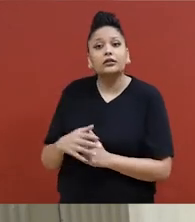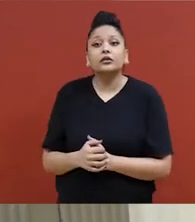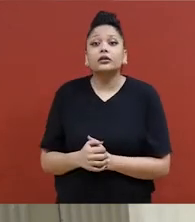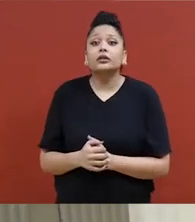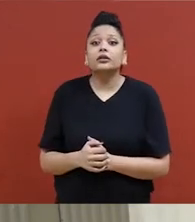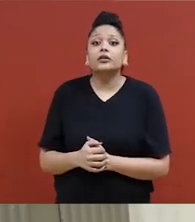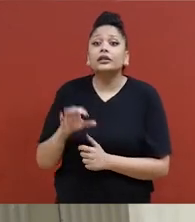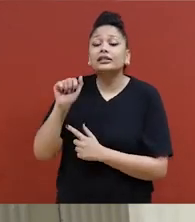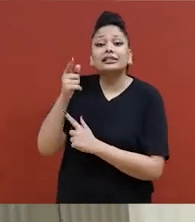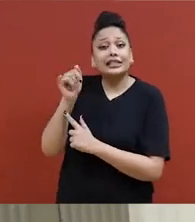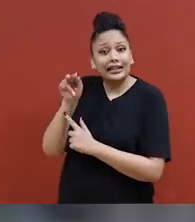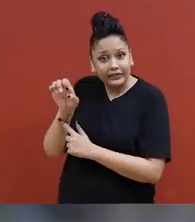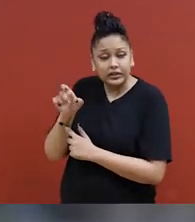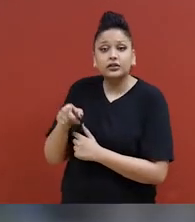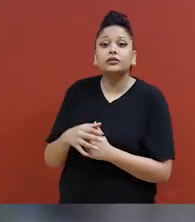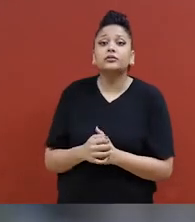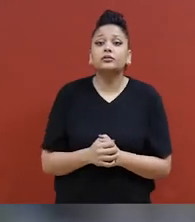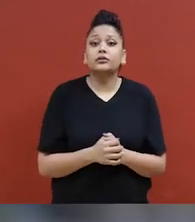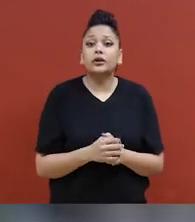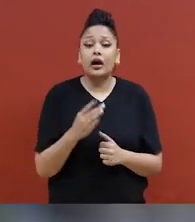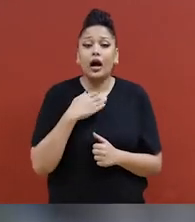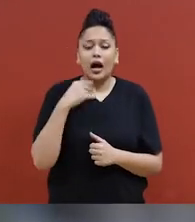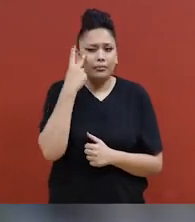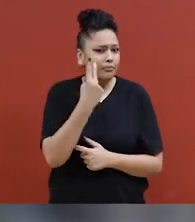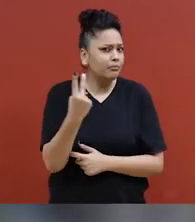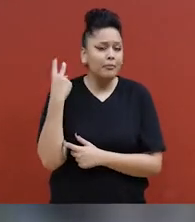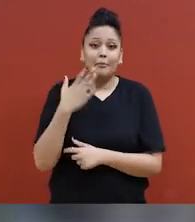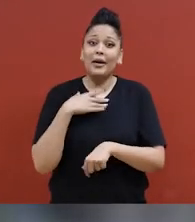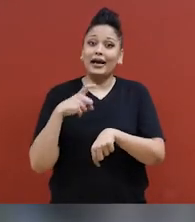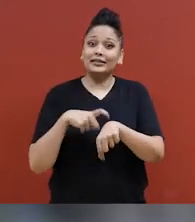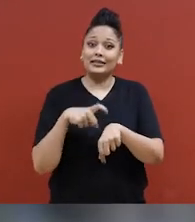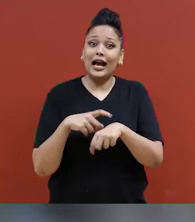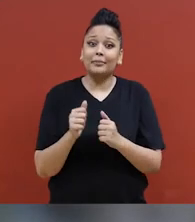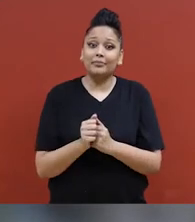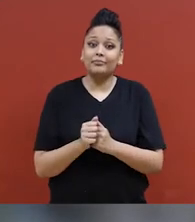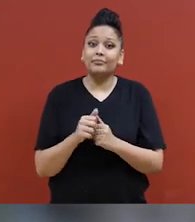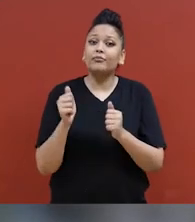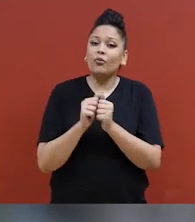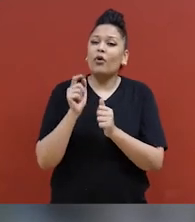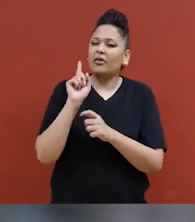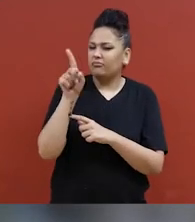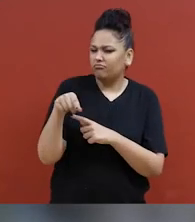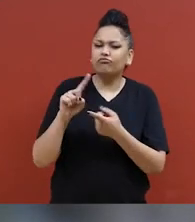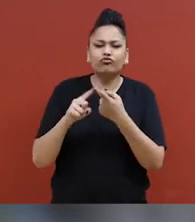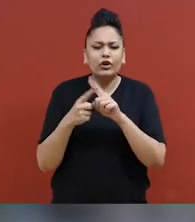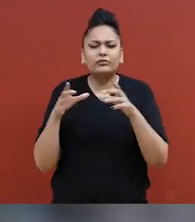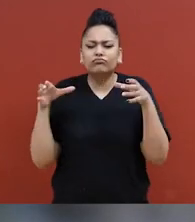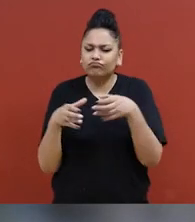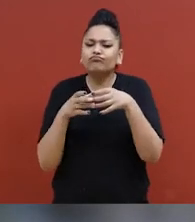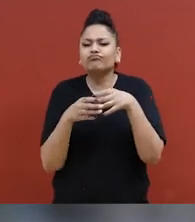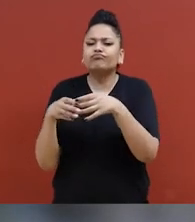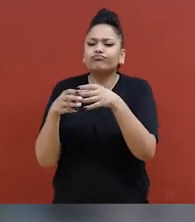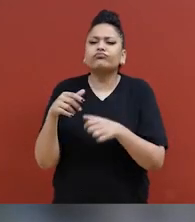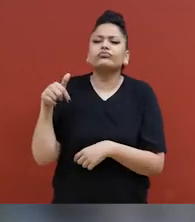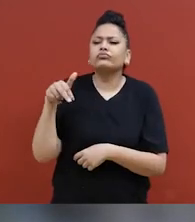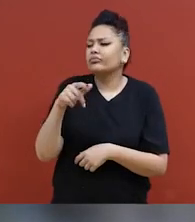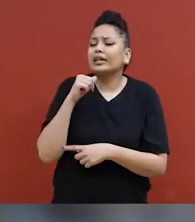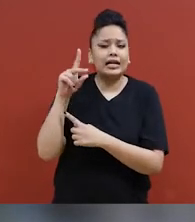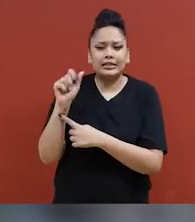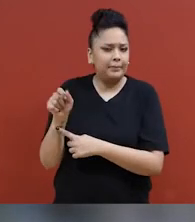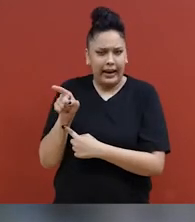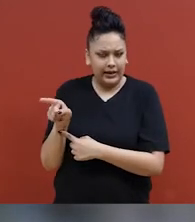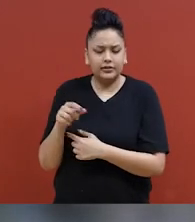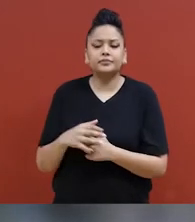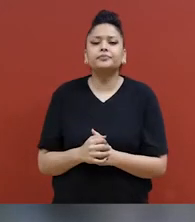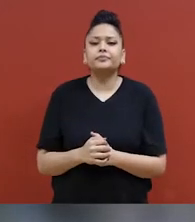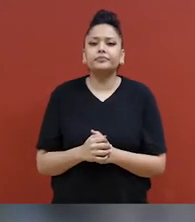Et toi, Steph? Je me souviens aussi que quand j'étais plus jeune, j'étais dans un centre commercial avec un ami physiquement apte et un